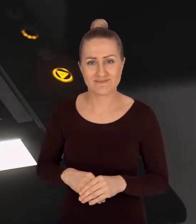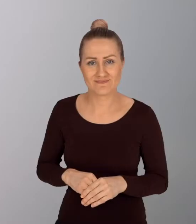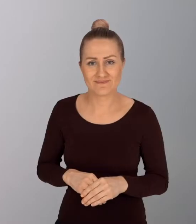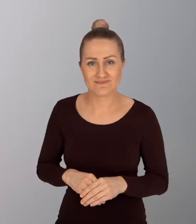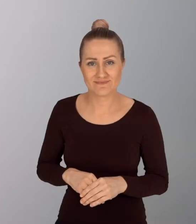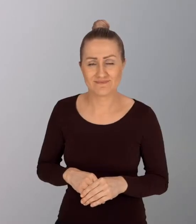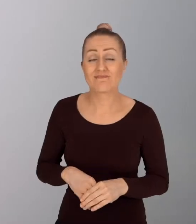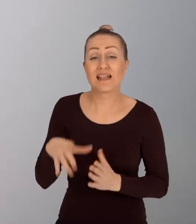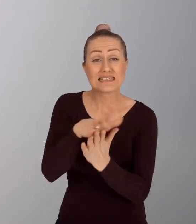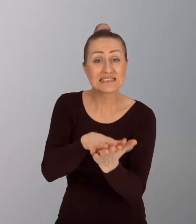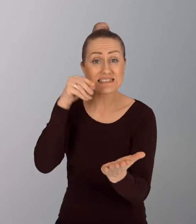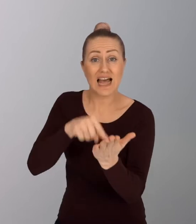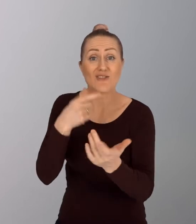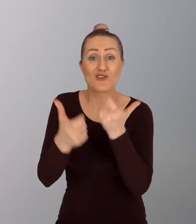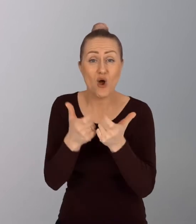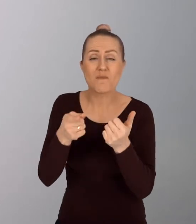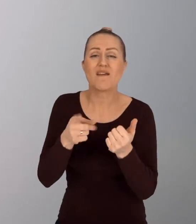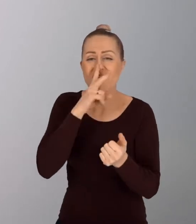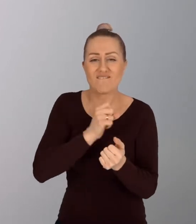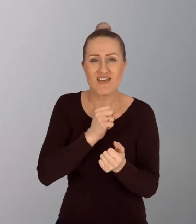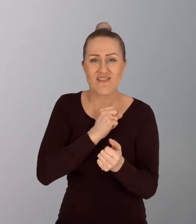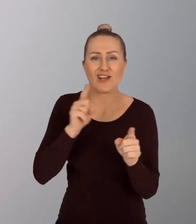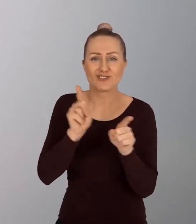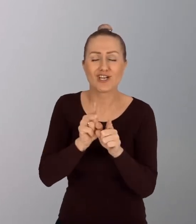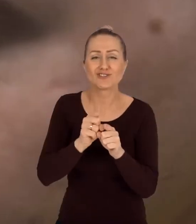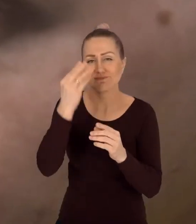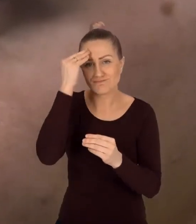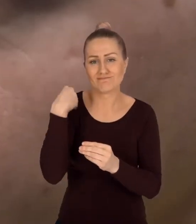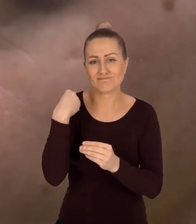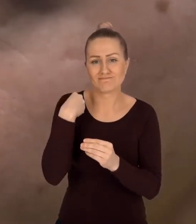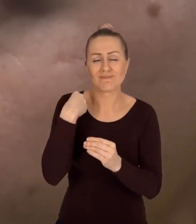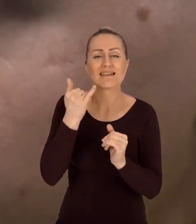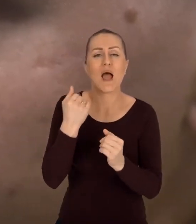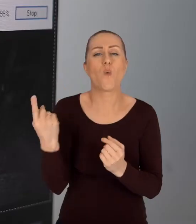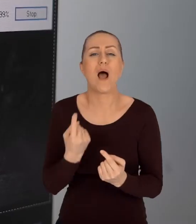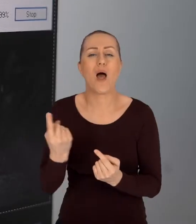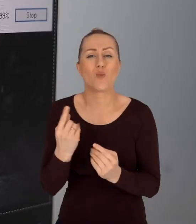Na etapie skanowania widoczny jest pasek postępu.